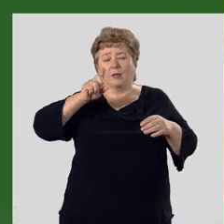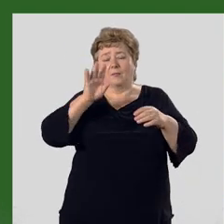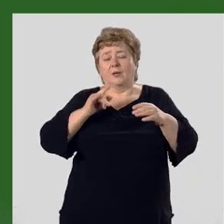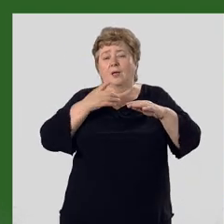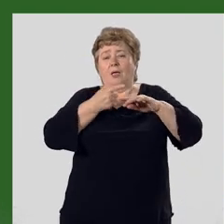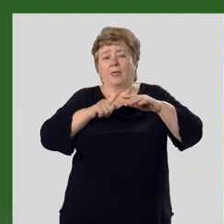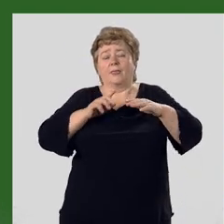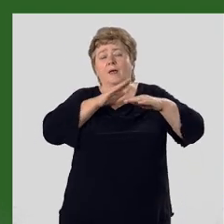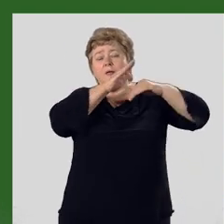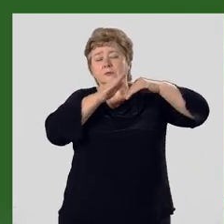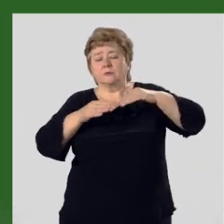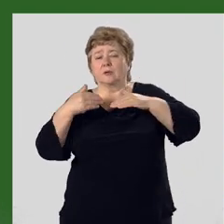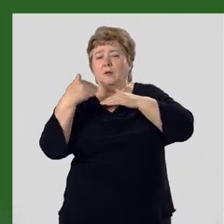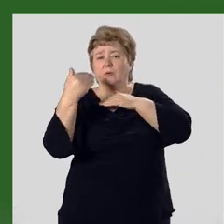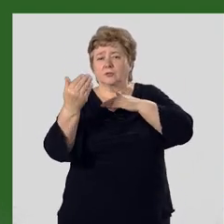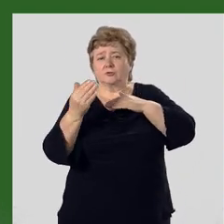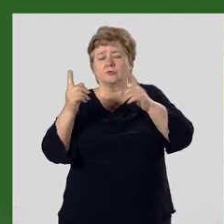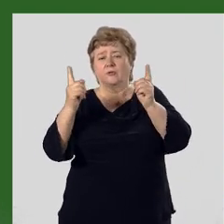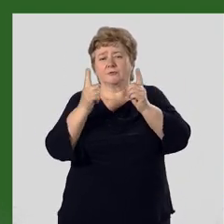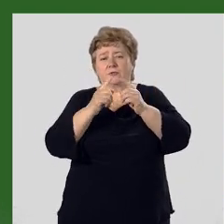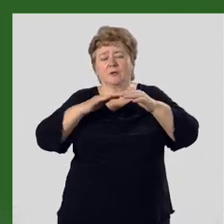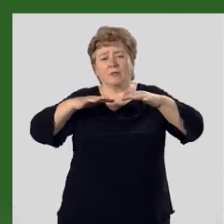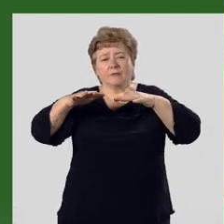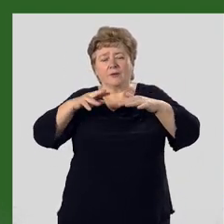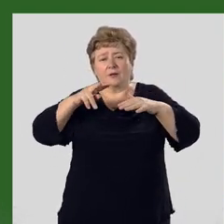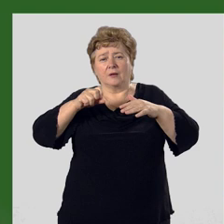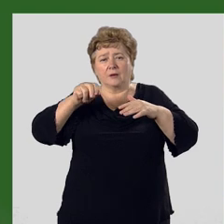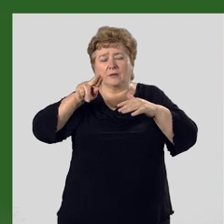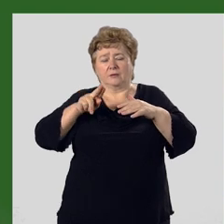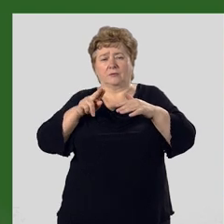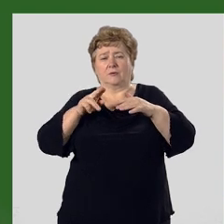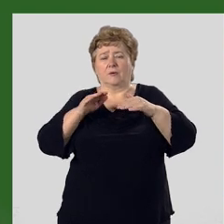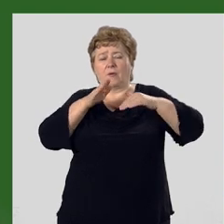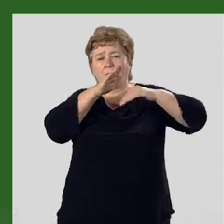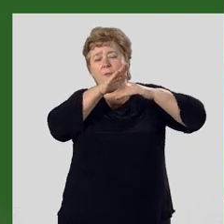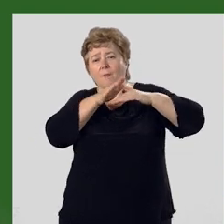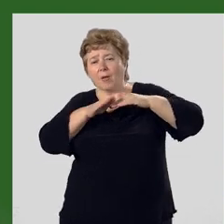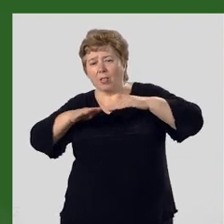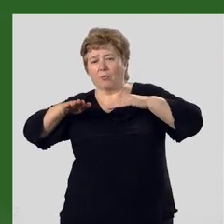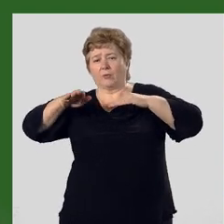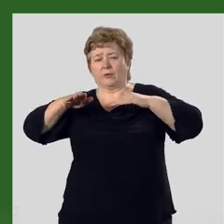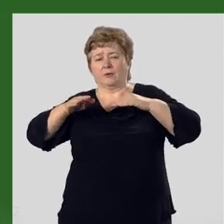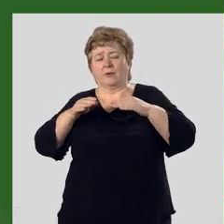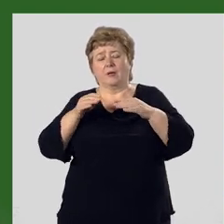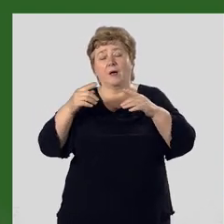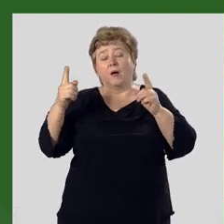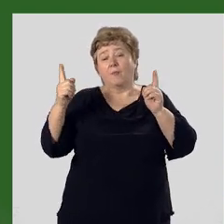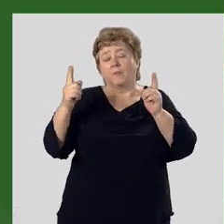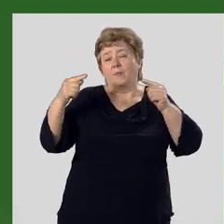– это склоны, обращенные навстречу движения ледника, пологие. А